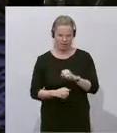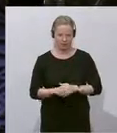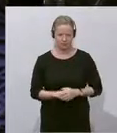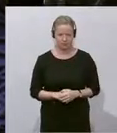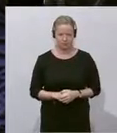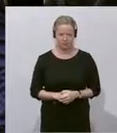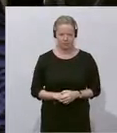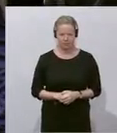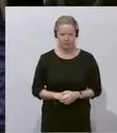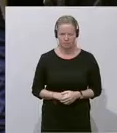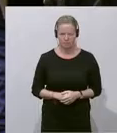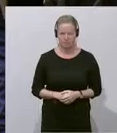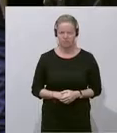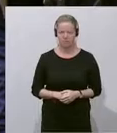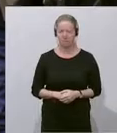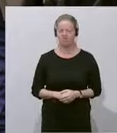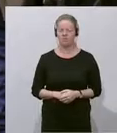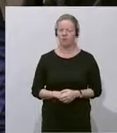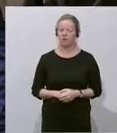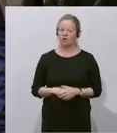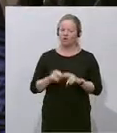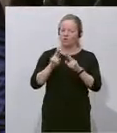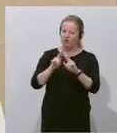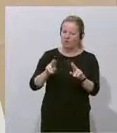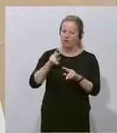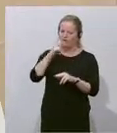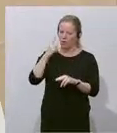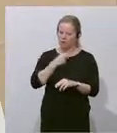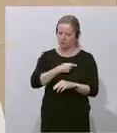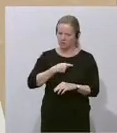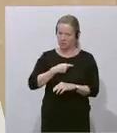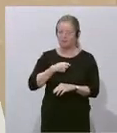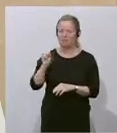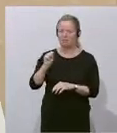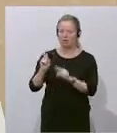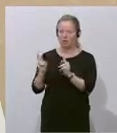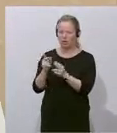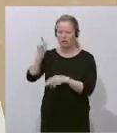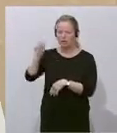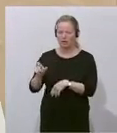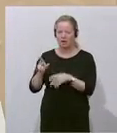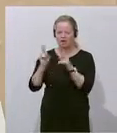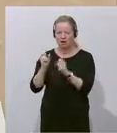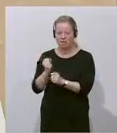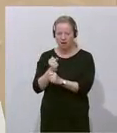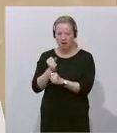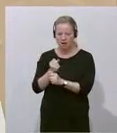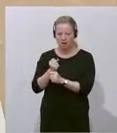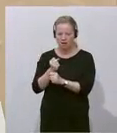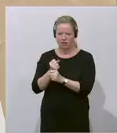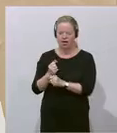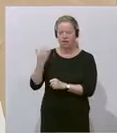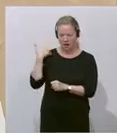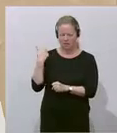jetzt hätte die Volkspartei das tun können und jetzt hätte Sebastian Kurz das tun können, was er und seine Partei auch